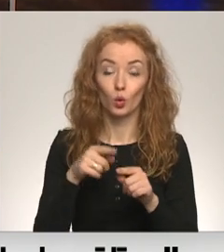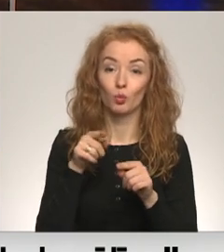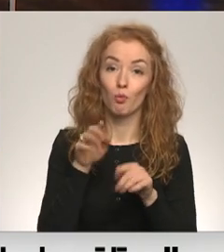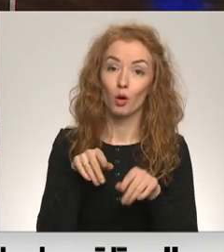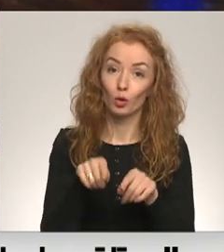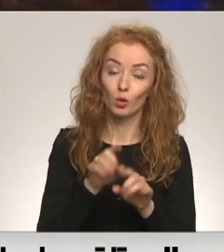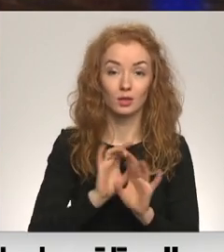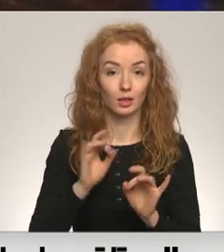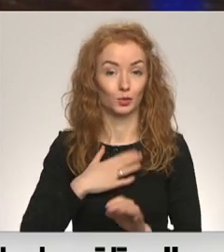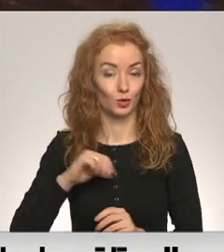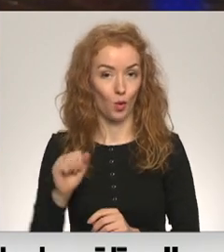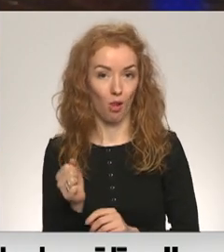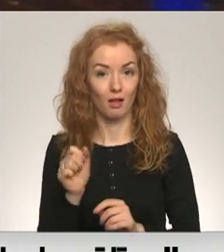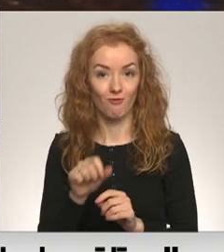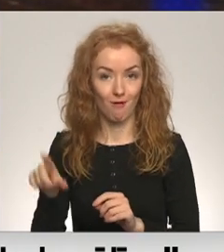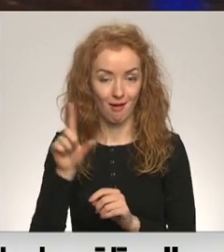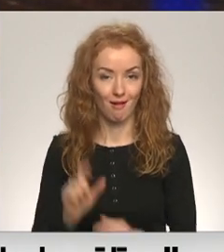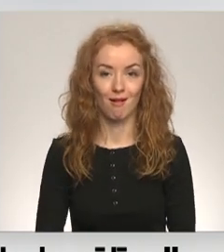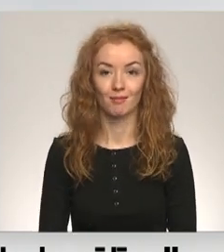interesējās Dāvids Freidenfelds.